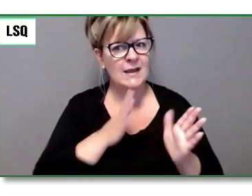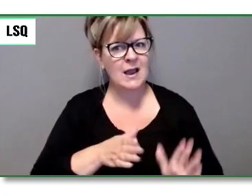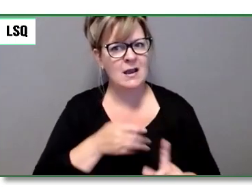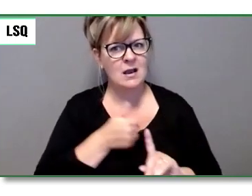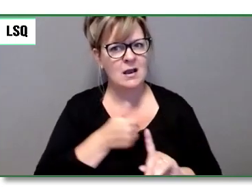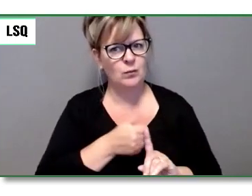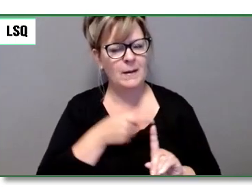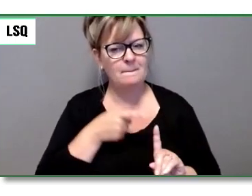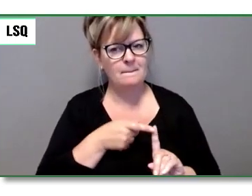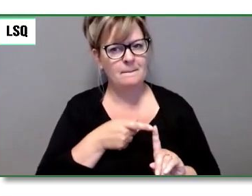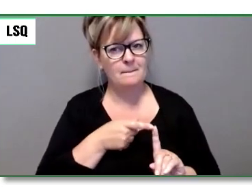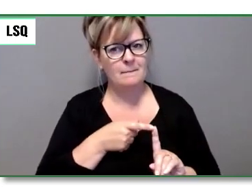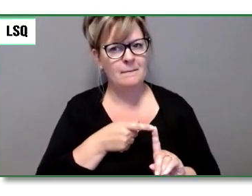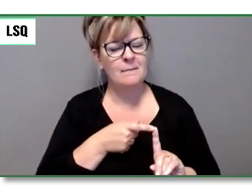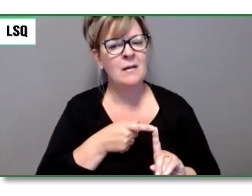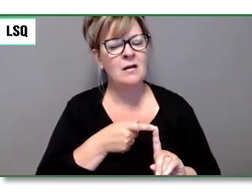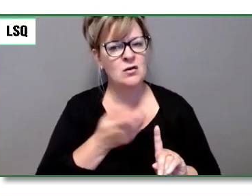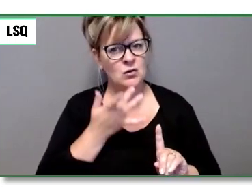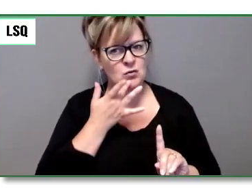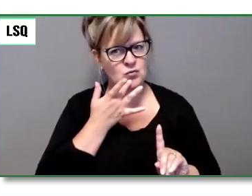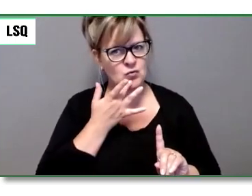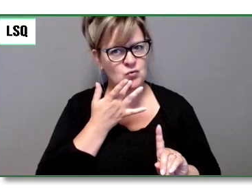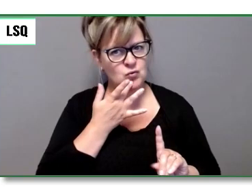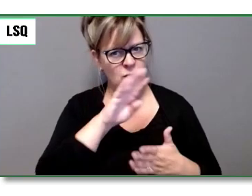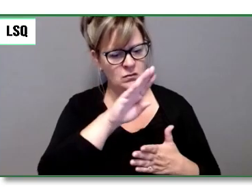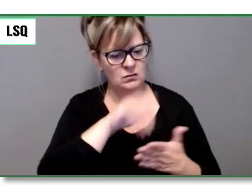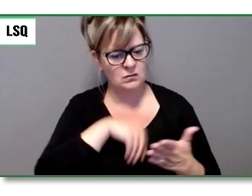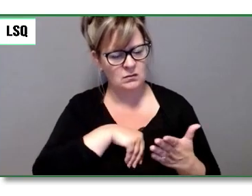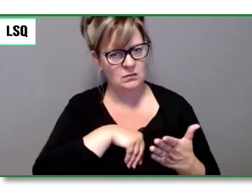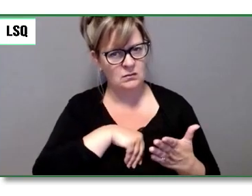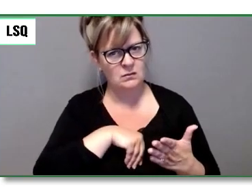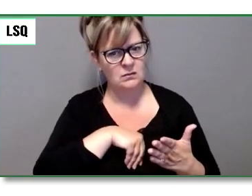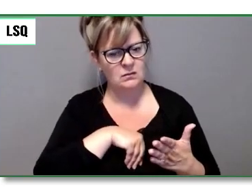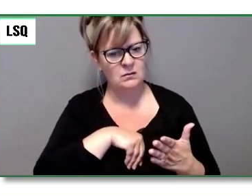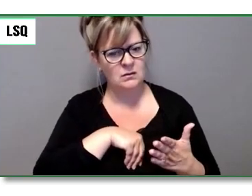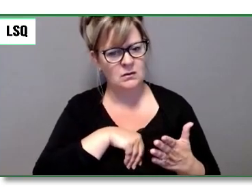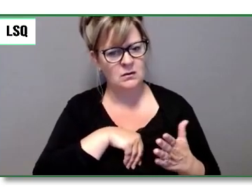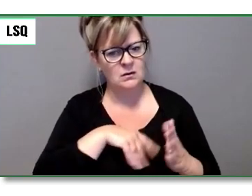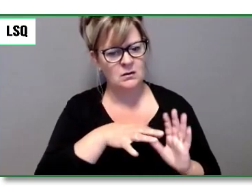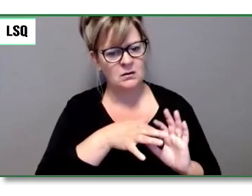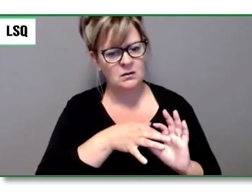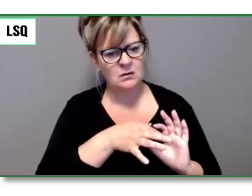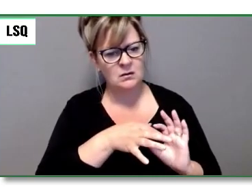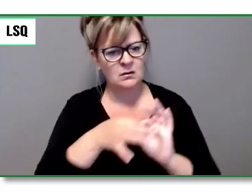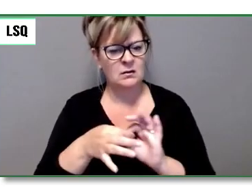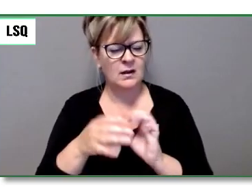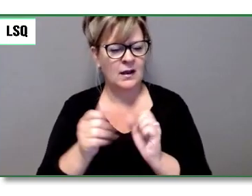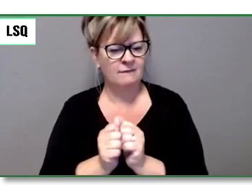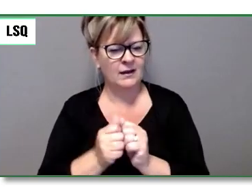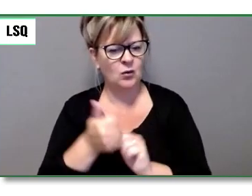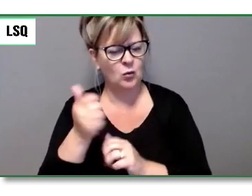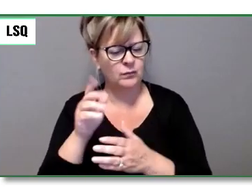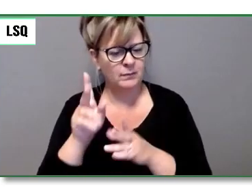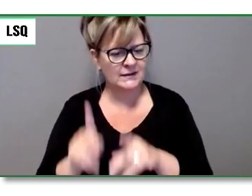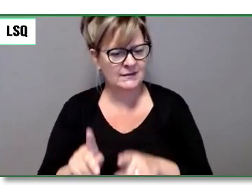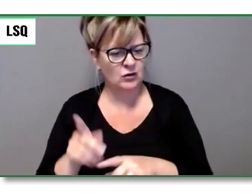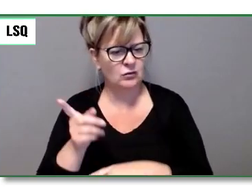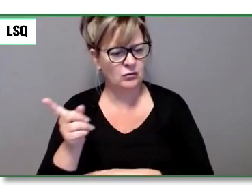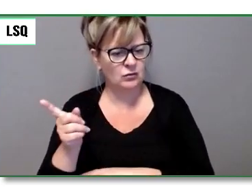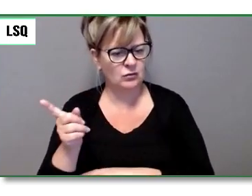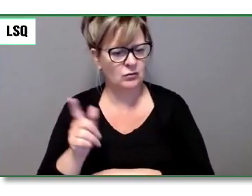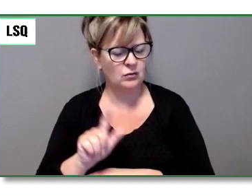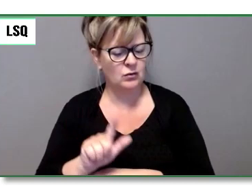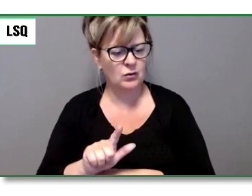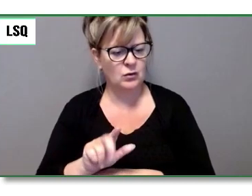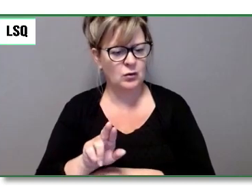part de Lucia Périot. Donc, je vous implore de changer votre approche fermée de la nature